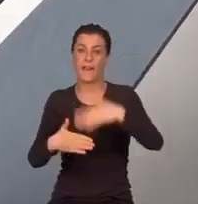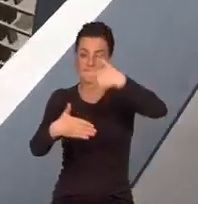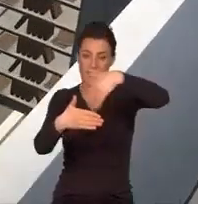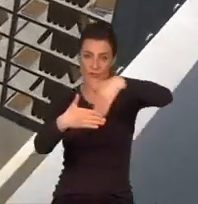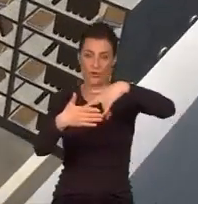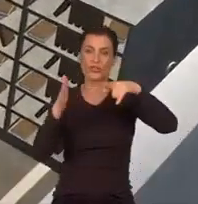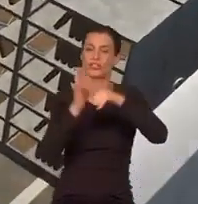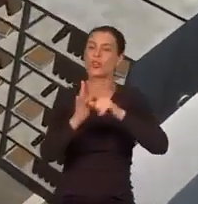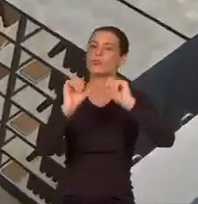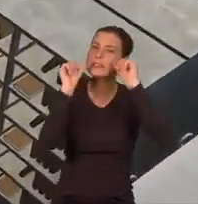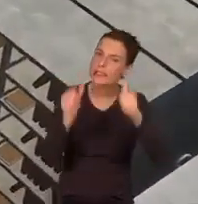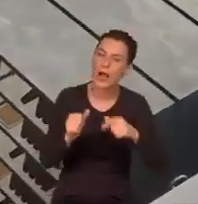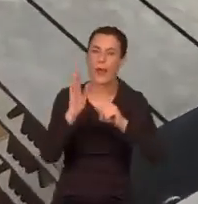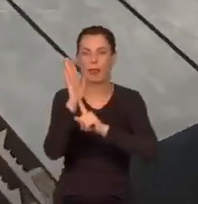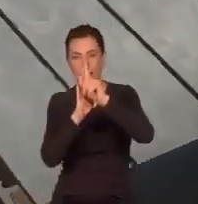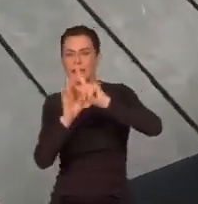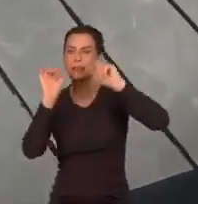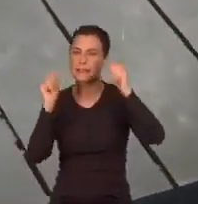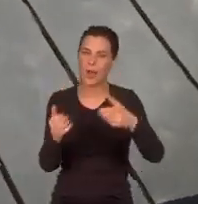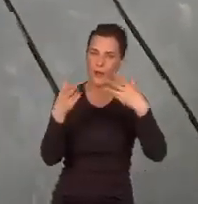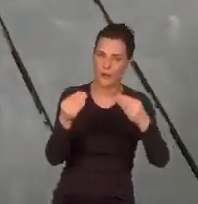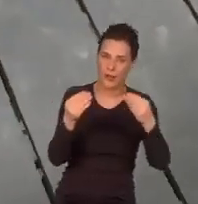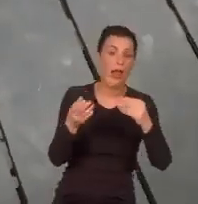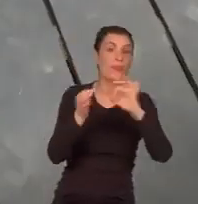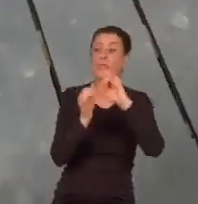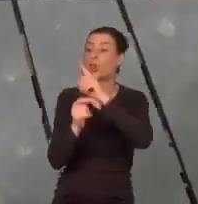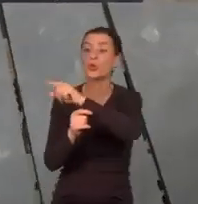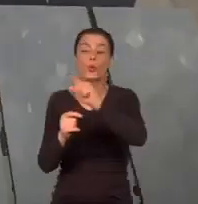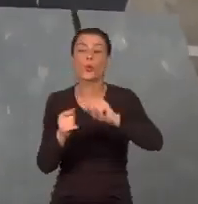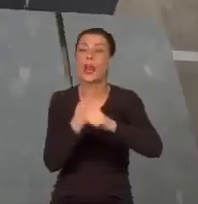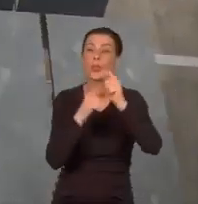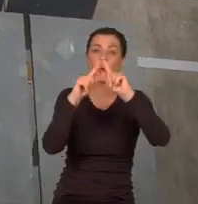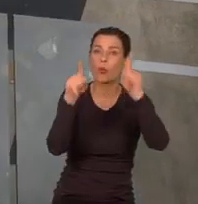i wilgotność są stałe. Niektóre dokumenty mają ponad tysiąc lat.